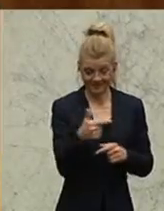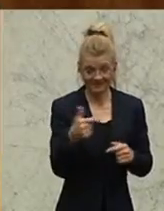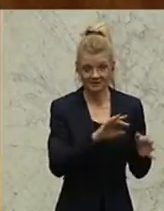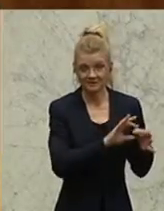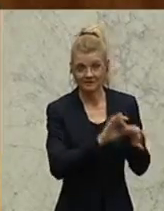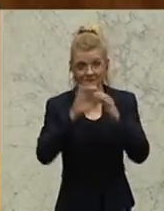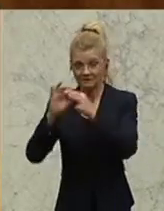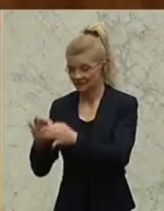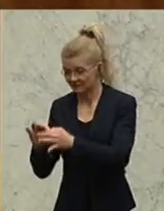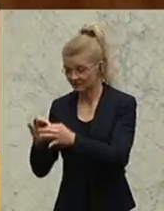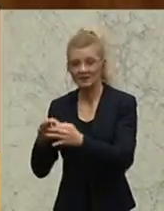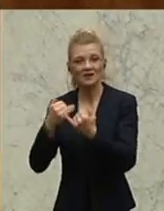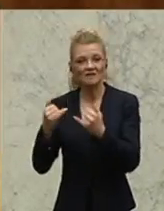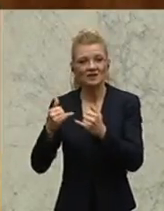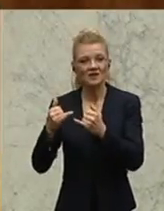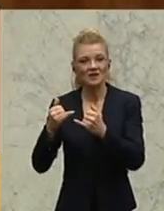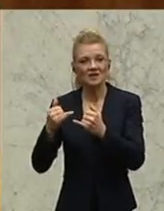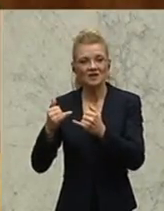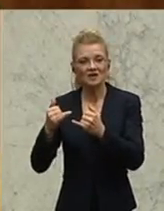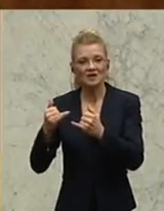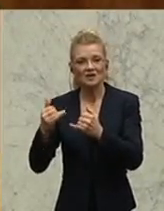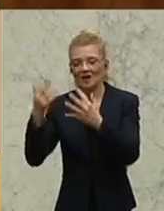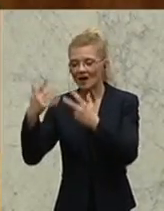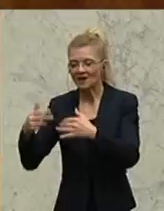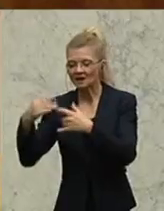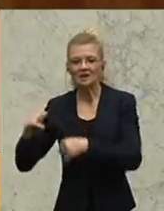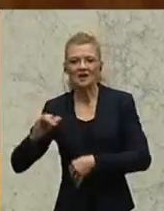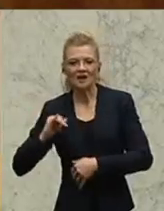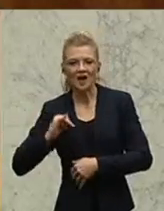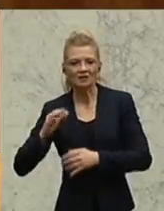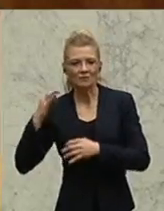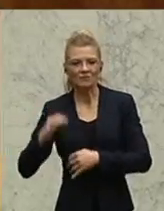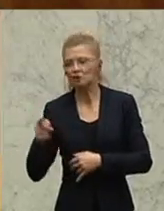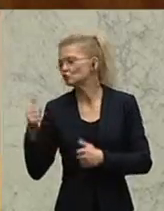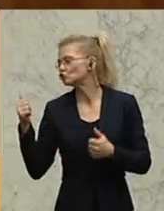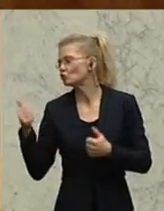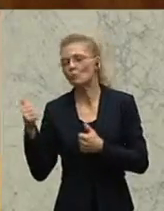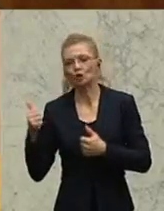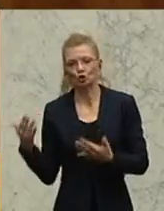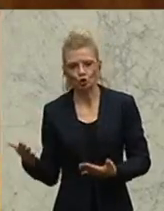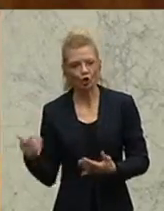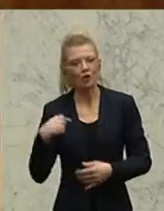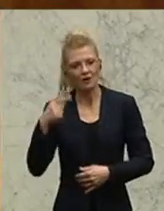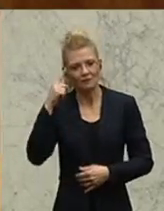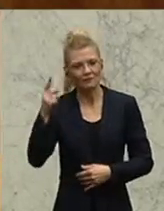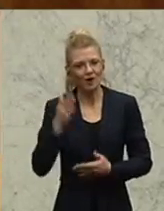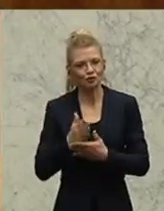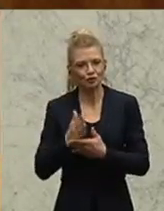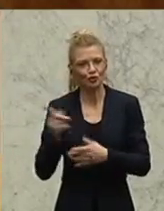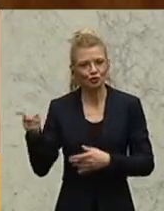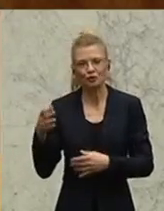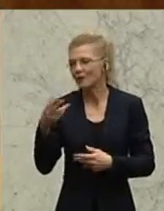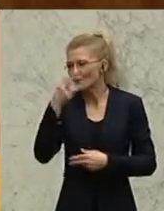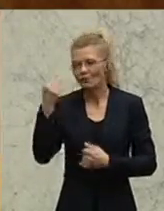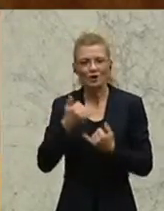Diese super, strenge, wichtige, tolle Registrierkassenpflicht wurde ja eingeführt. Wir wissen ja, wie die Reaktion aus der Bevölkerung darauf ist,